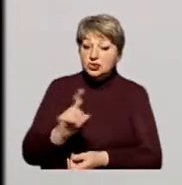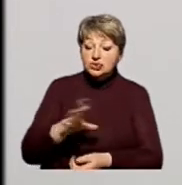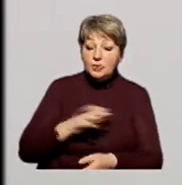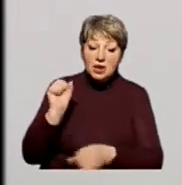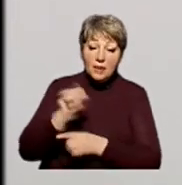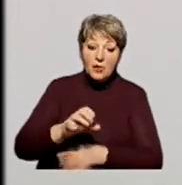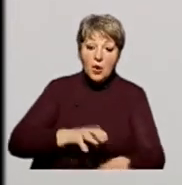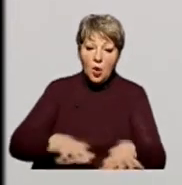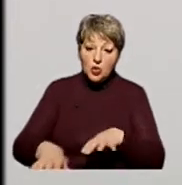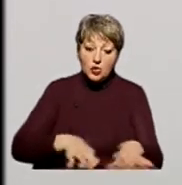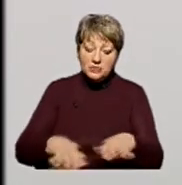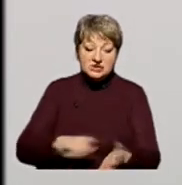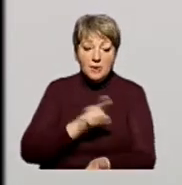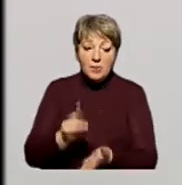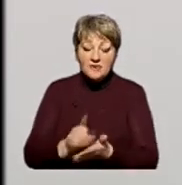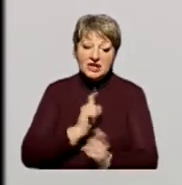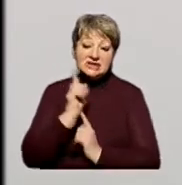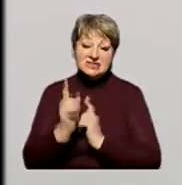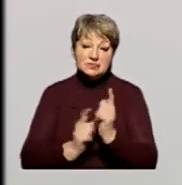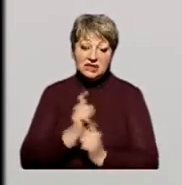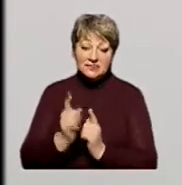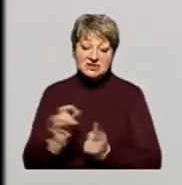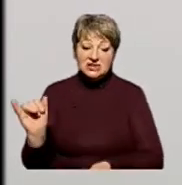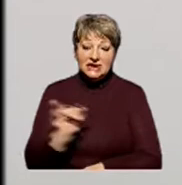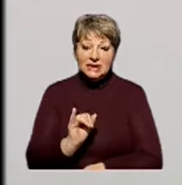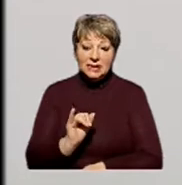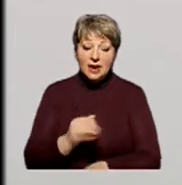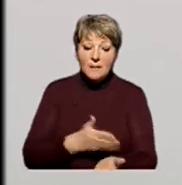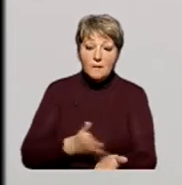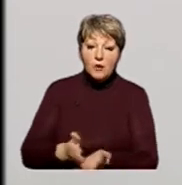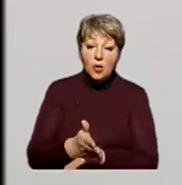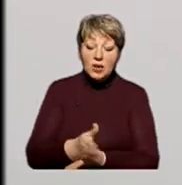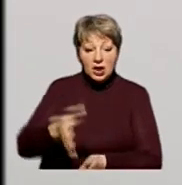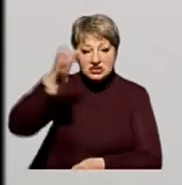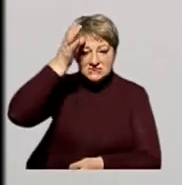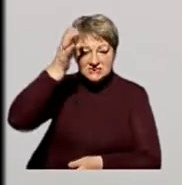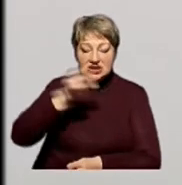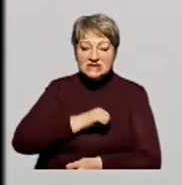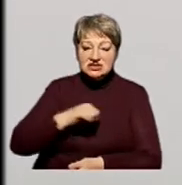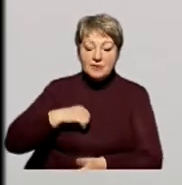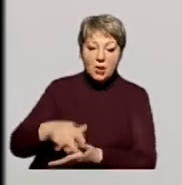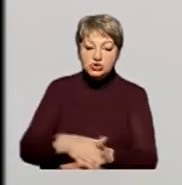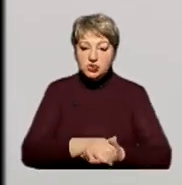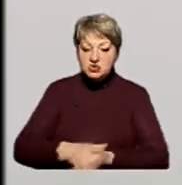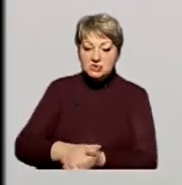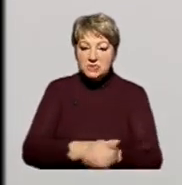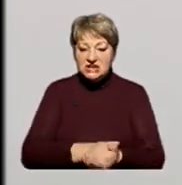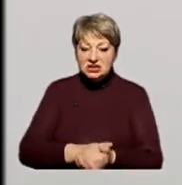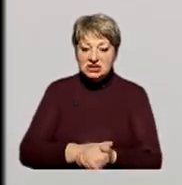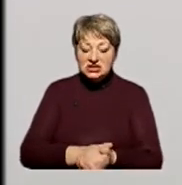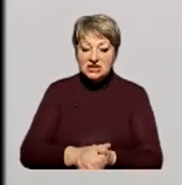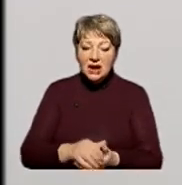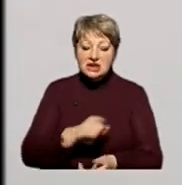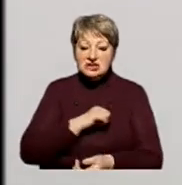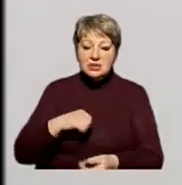подолана корупція, повинна змінюватися і політична освіта самого суспільства, або політична